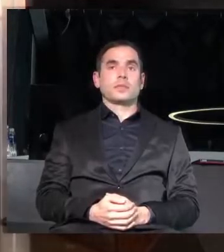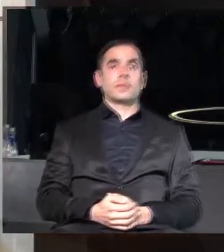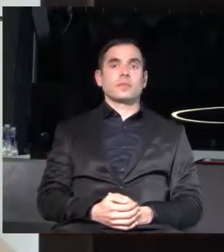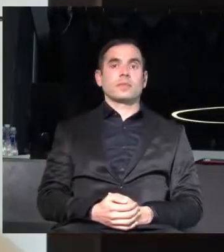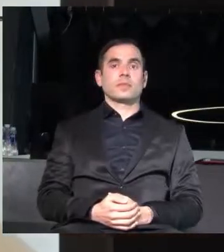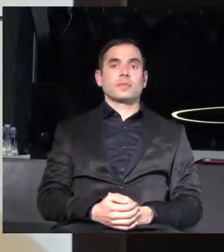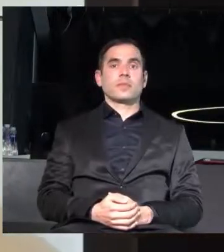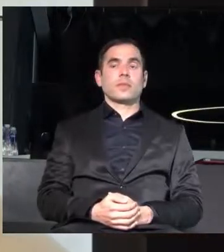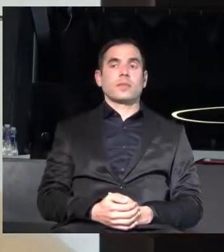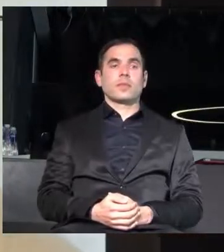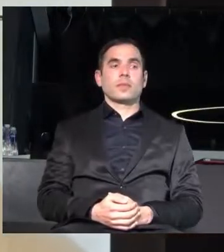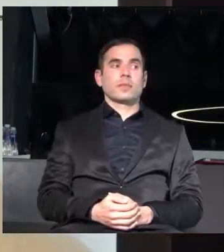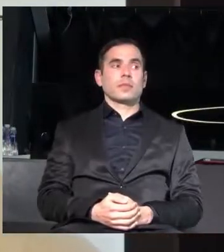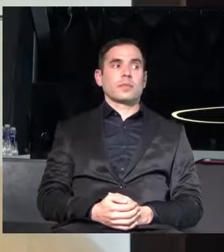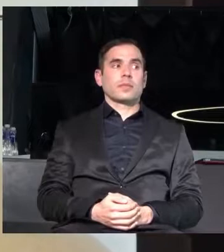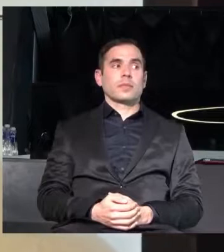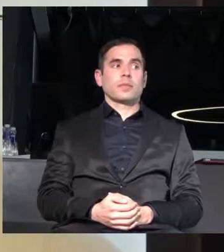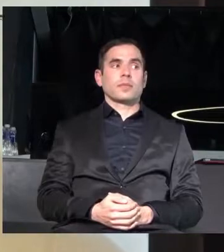Благодаря ти, Наде.